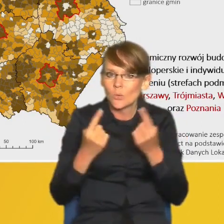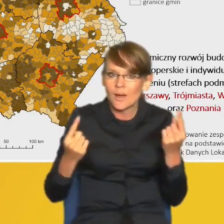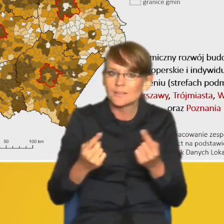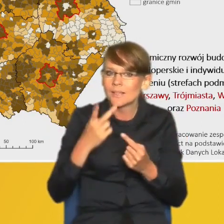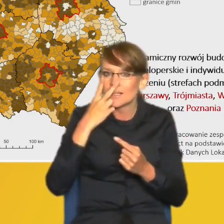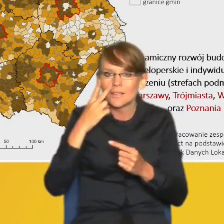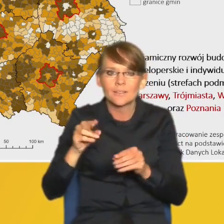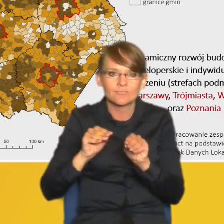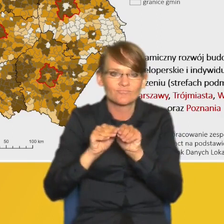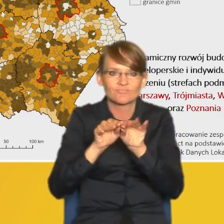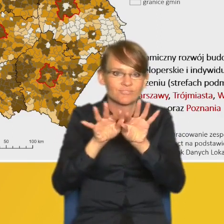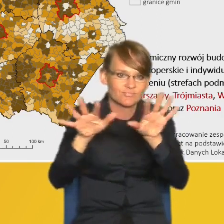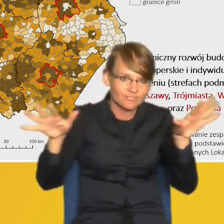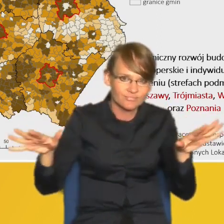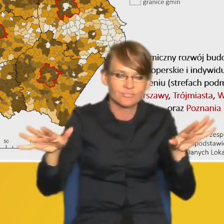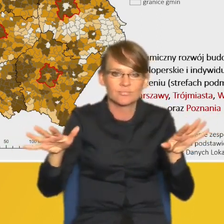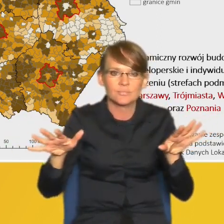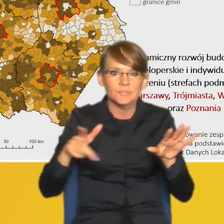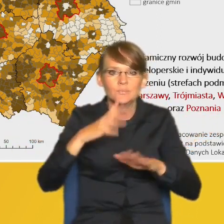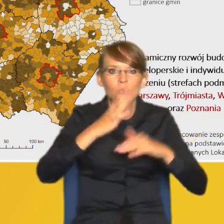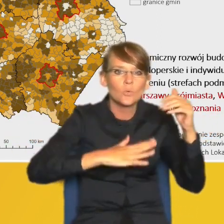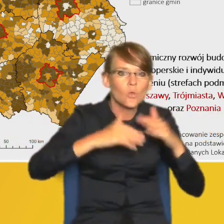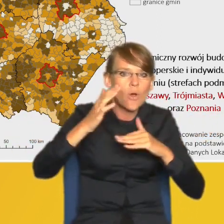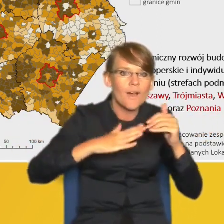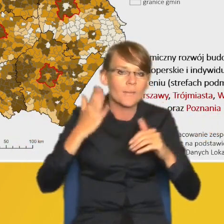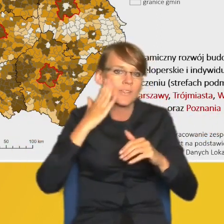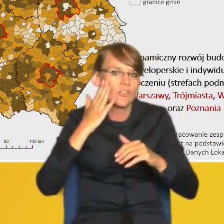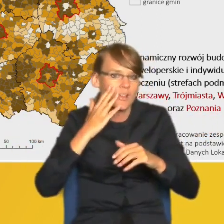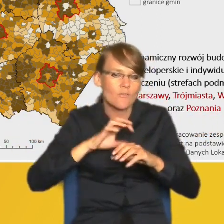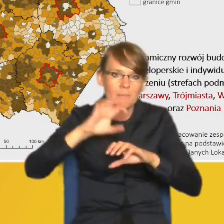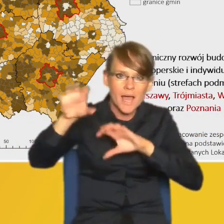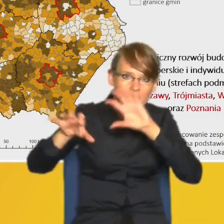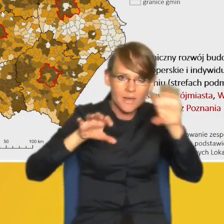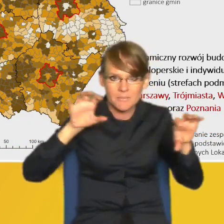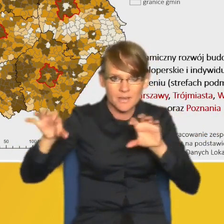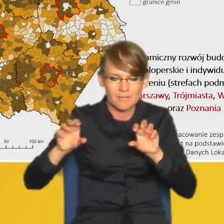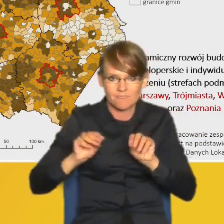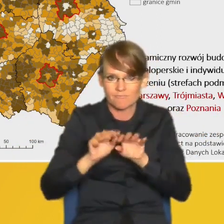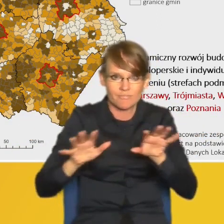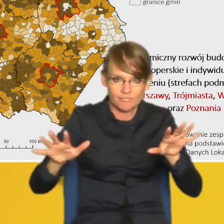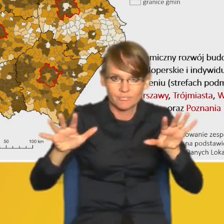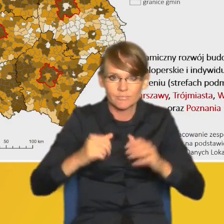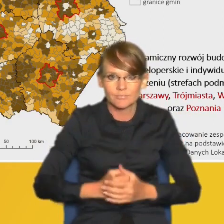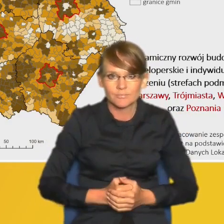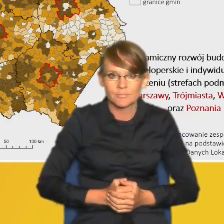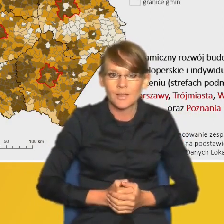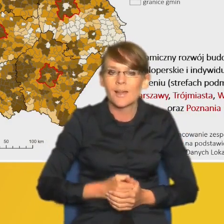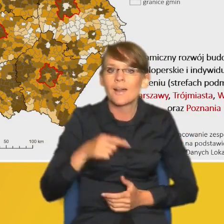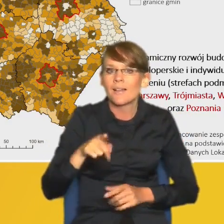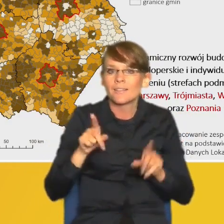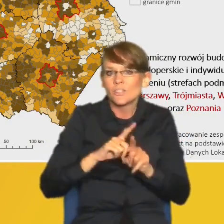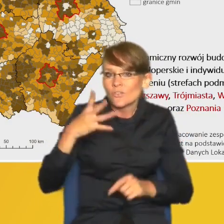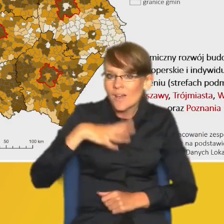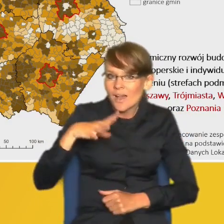rozpraszaniem czy rozlewaniem zabudowy mieszkaniowej. Natomiast to, na co warto zwrócić uwagę, to że